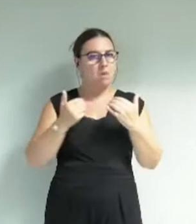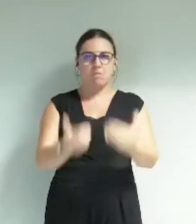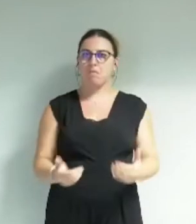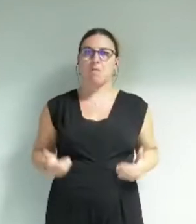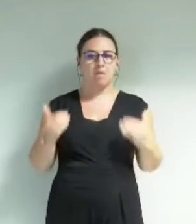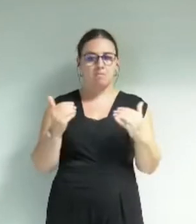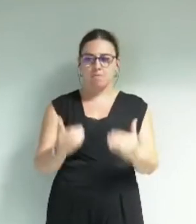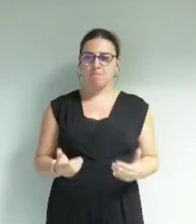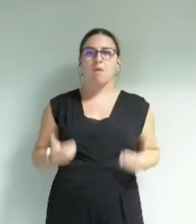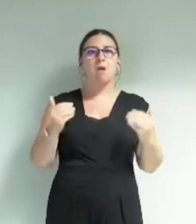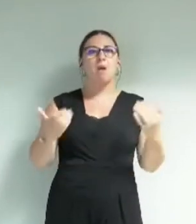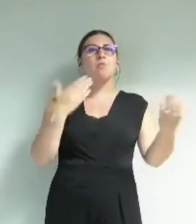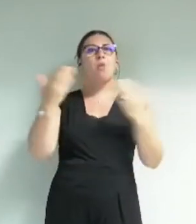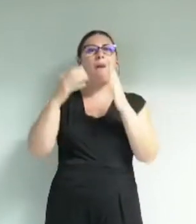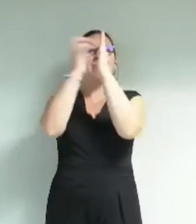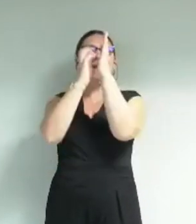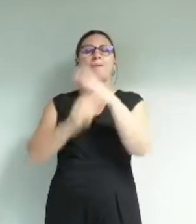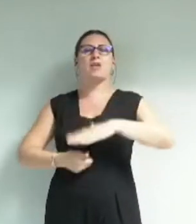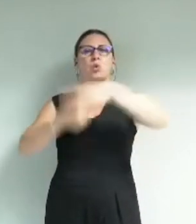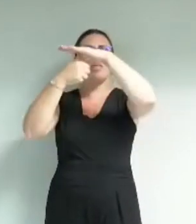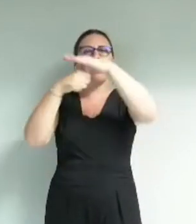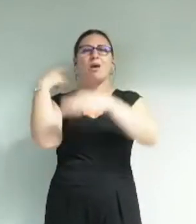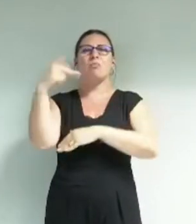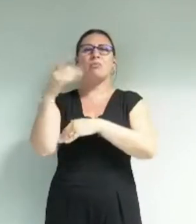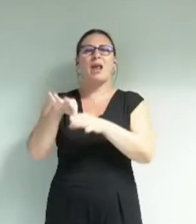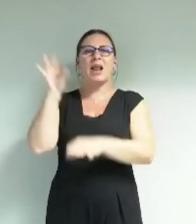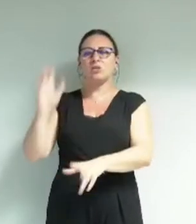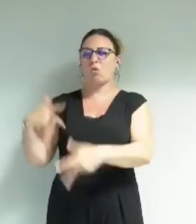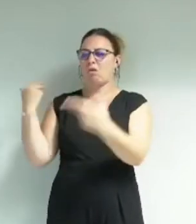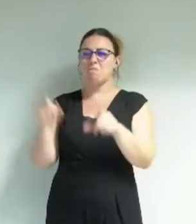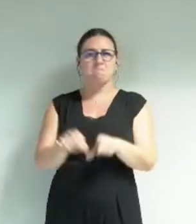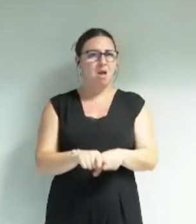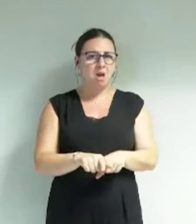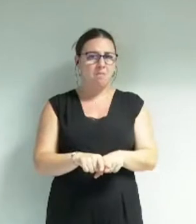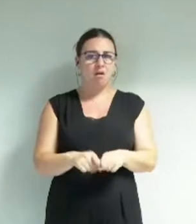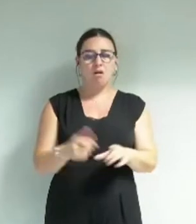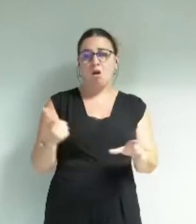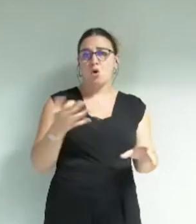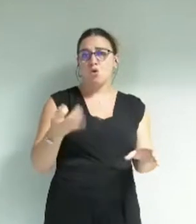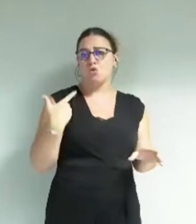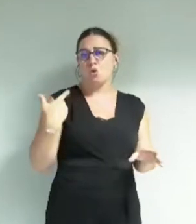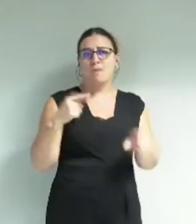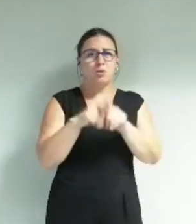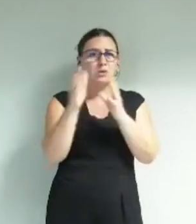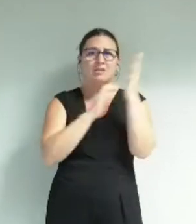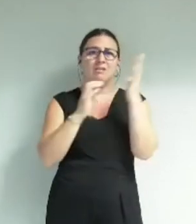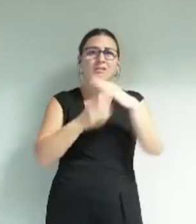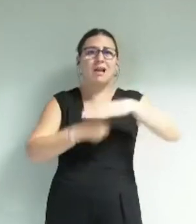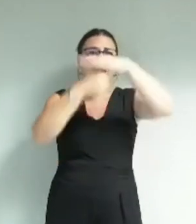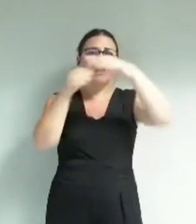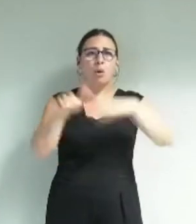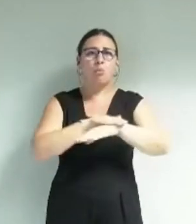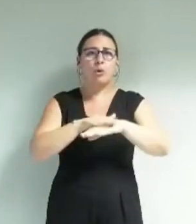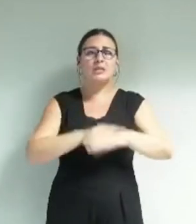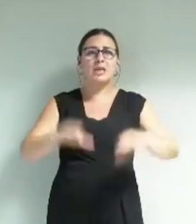que pour tous les autres délibérations au cadre de votre mandat. C'est le cas seulement il y a deux semaines avec la délibération au cadre politique